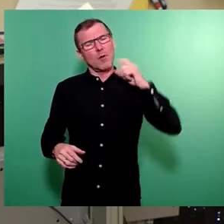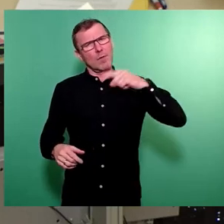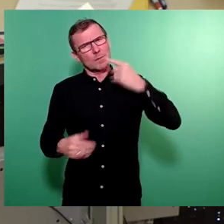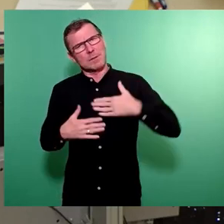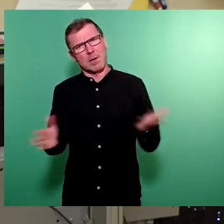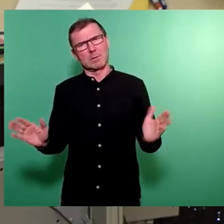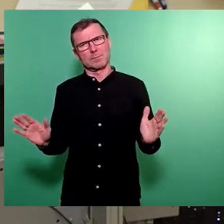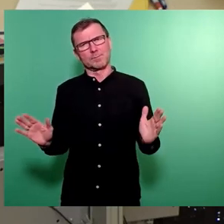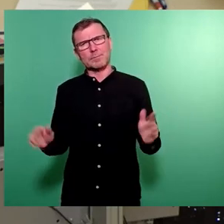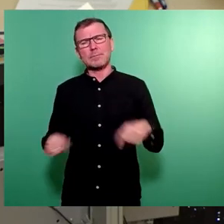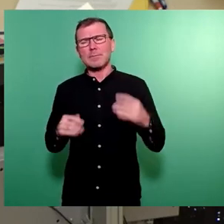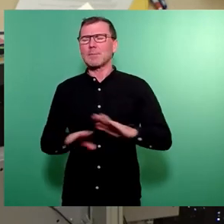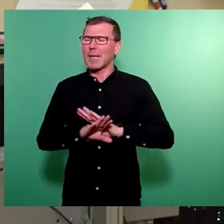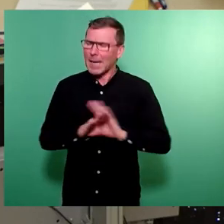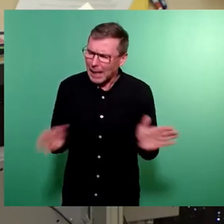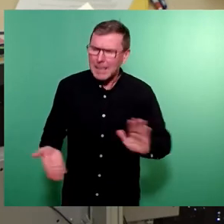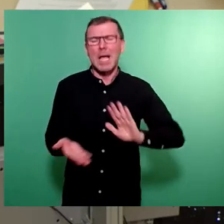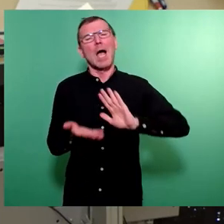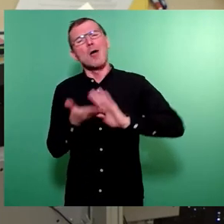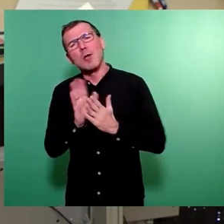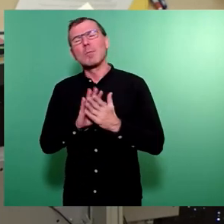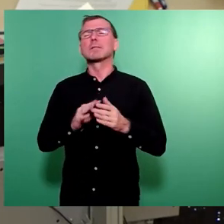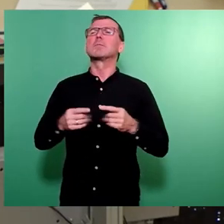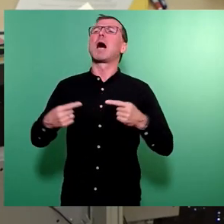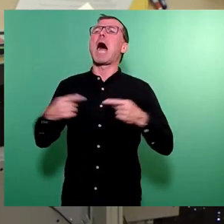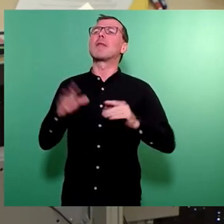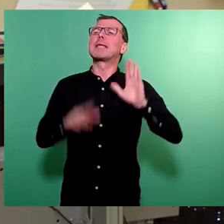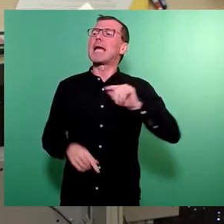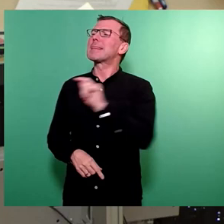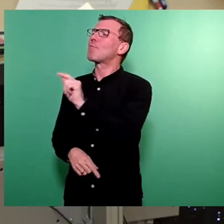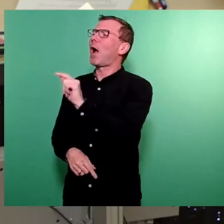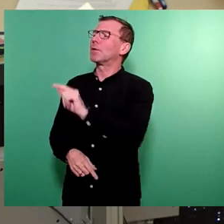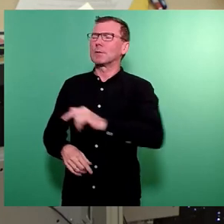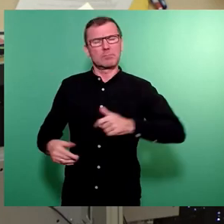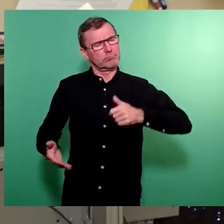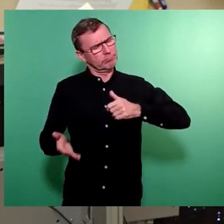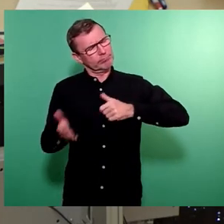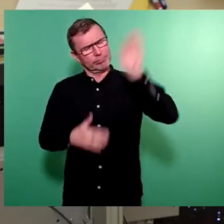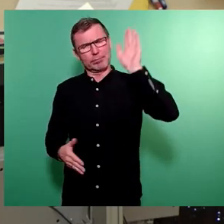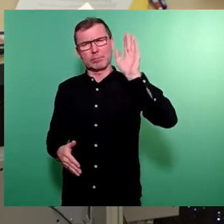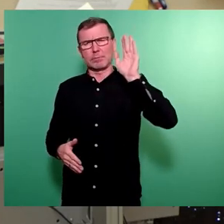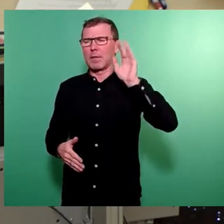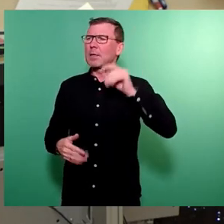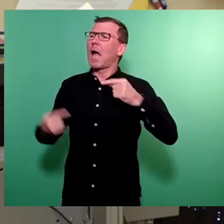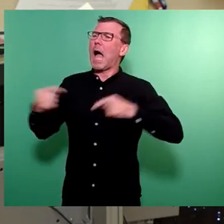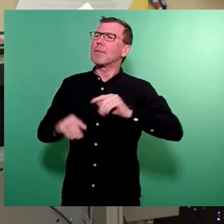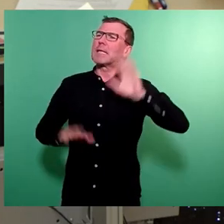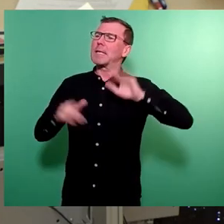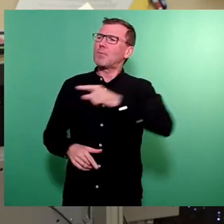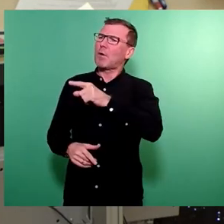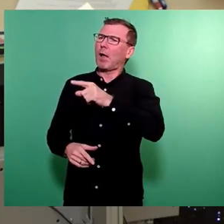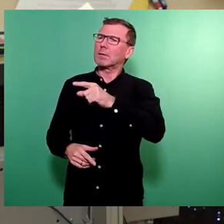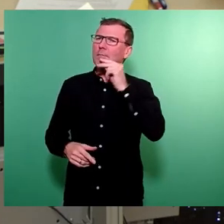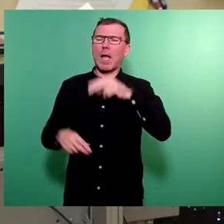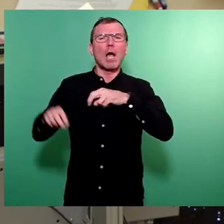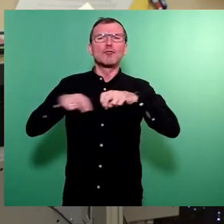es gibt keinen Kompromiss mit Antidemokraten und wer antidemokratisches Zeug im Internet teilt, wer mit Antidemokraten spazieren geht,